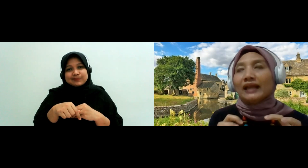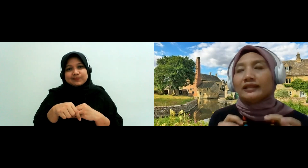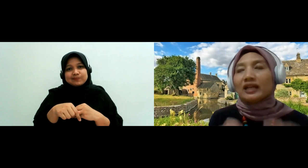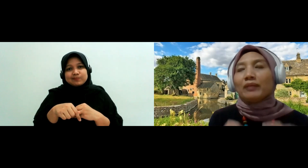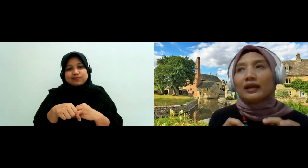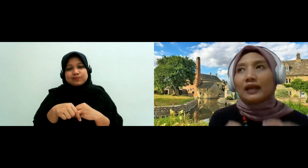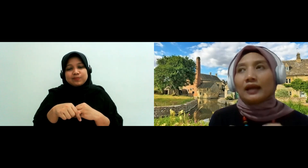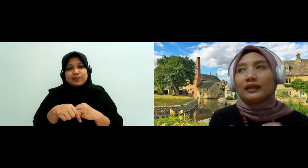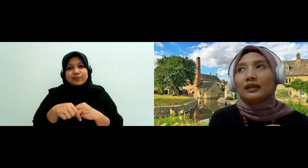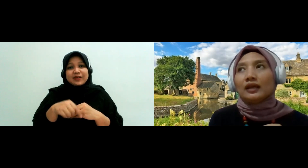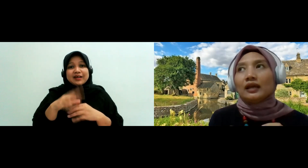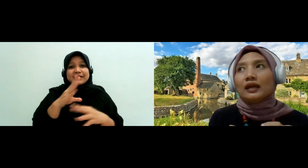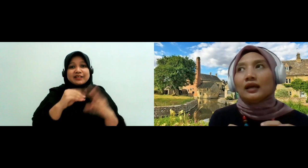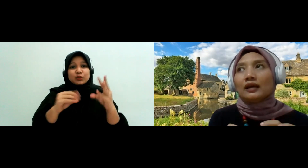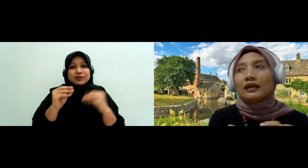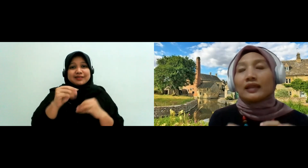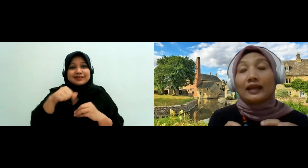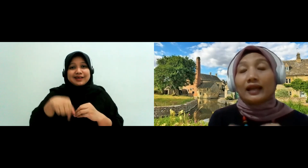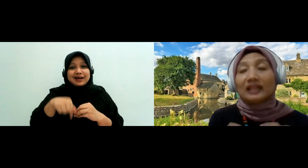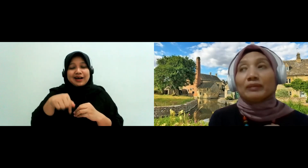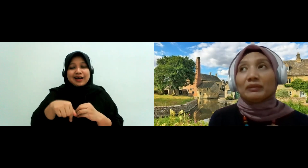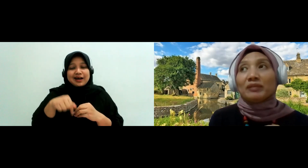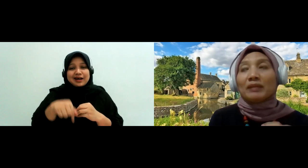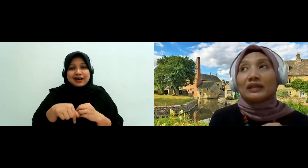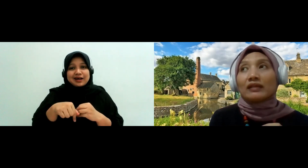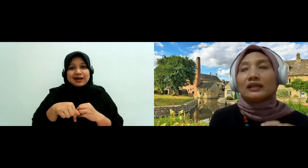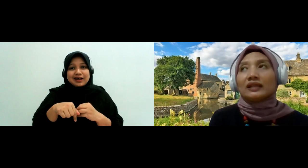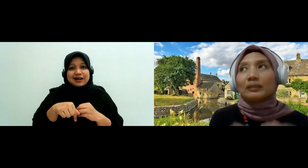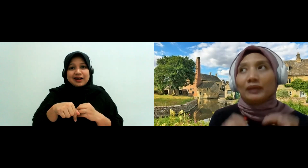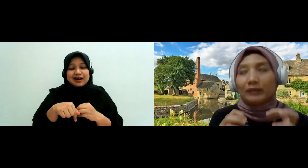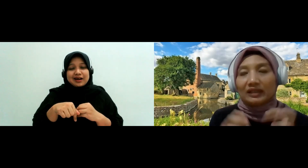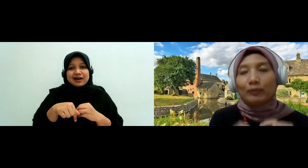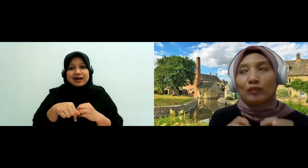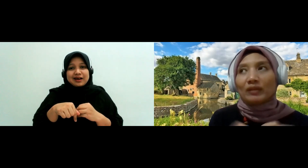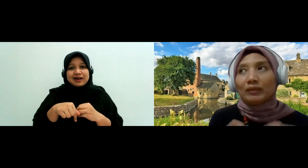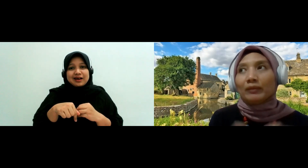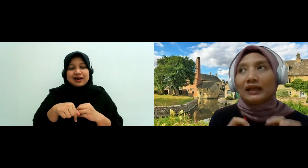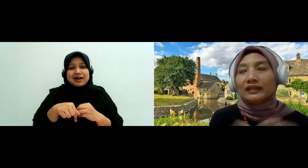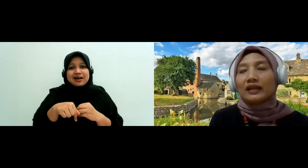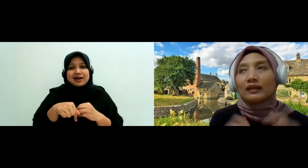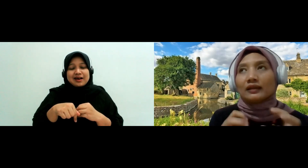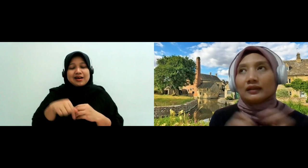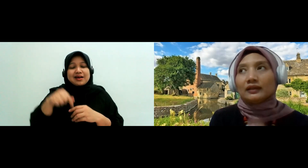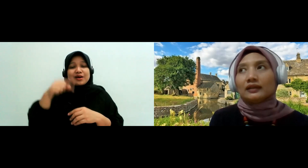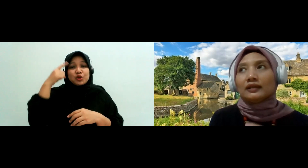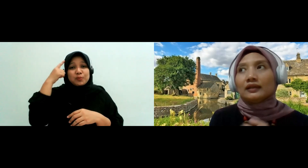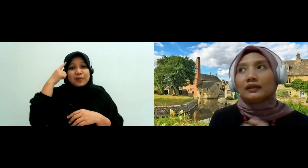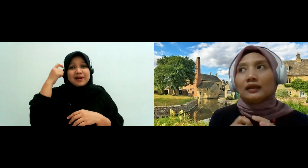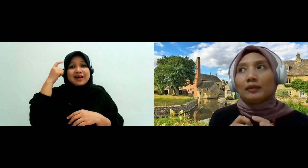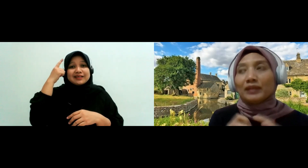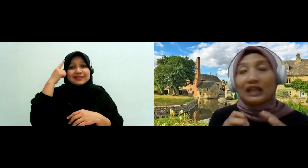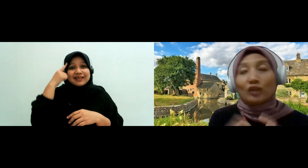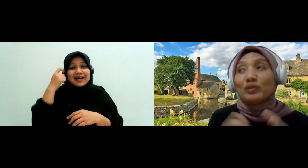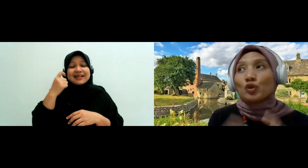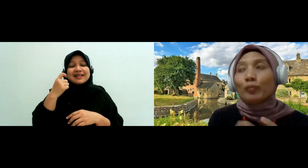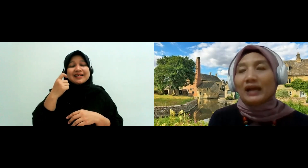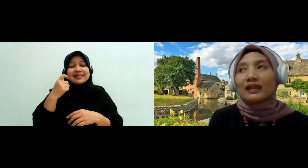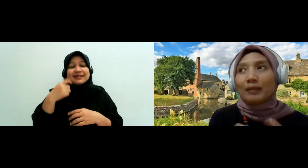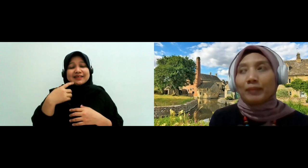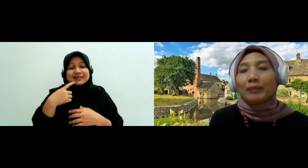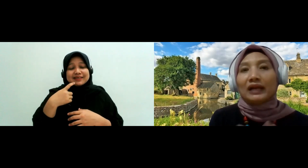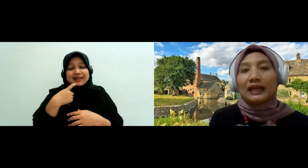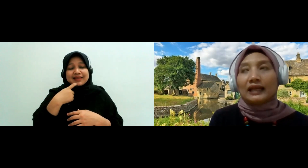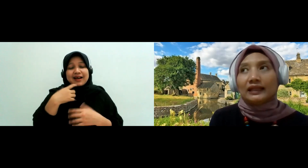belajar mengenai saya yakin teman-teman bisa baca sendiri tapi kita belum sampai belajar atau mencoba